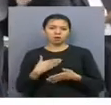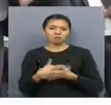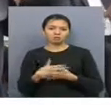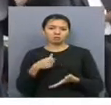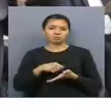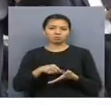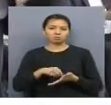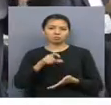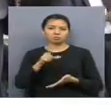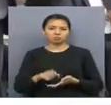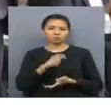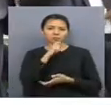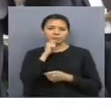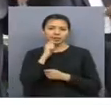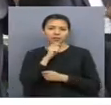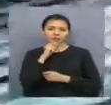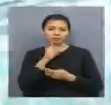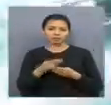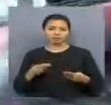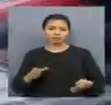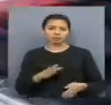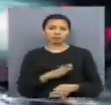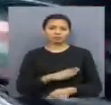қандарда бағалық селіктар меммара патталды.